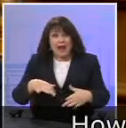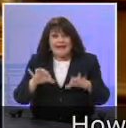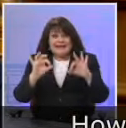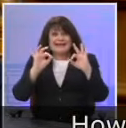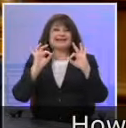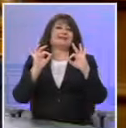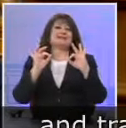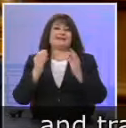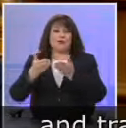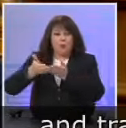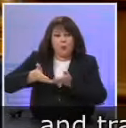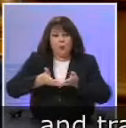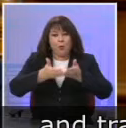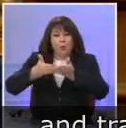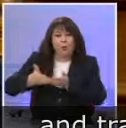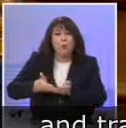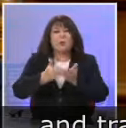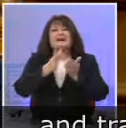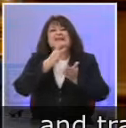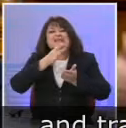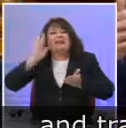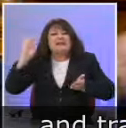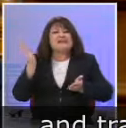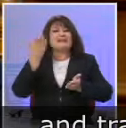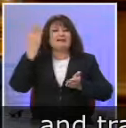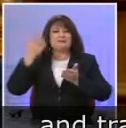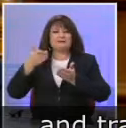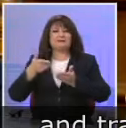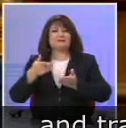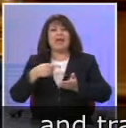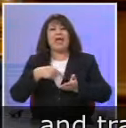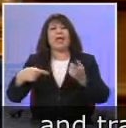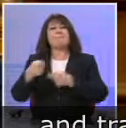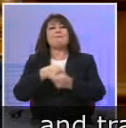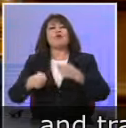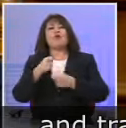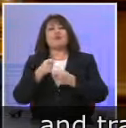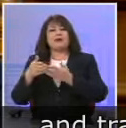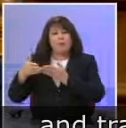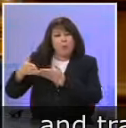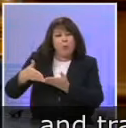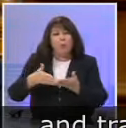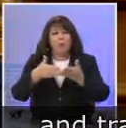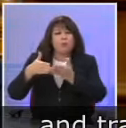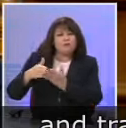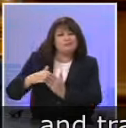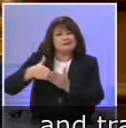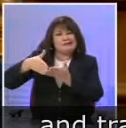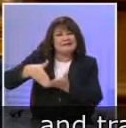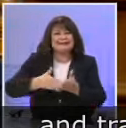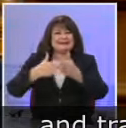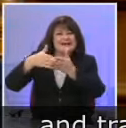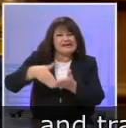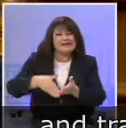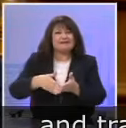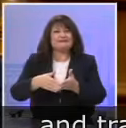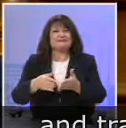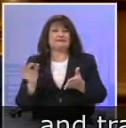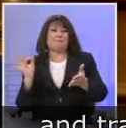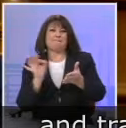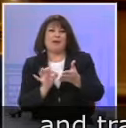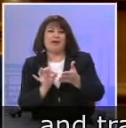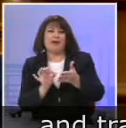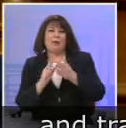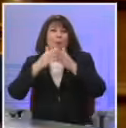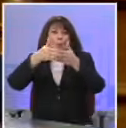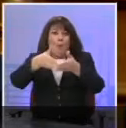οι βάρκες, αυτά τα σαπιοκάραβα των διακινητών, που έχουν στόχο να τους περάσουν απέναντι, να τρυπήσουν τις βάρκες και να τους αφήσουν να